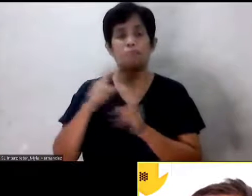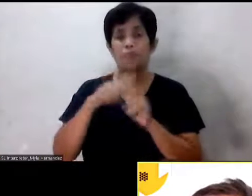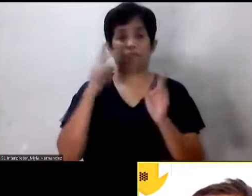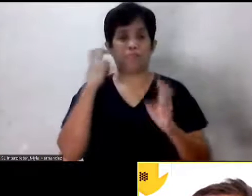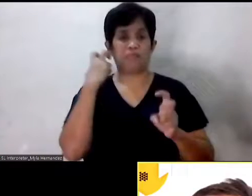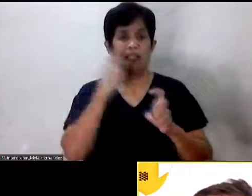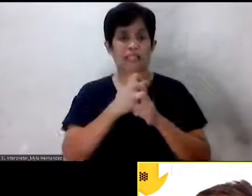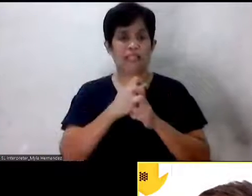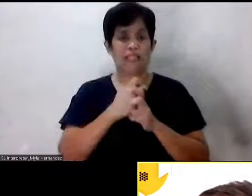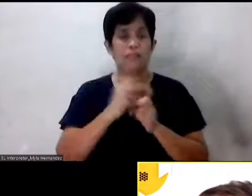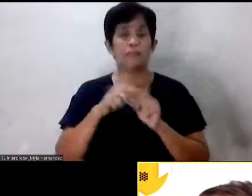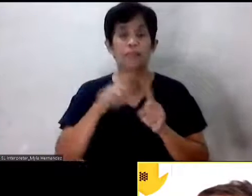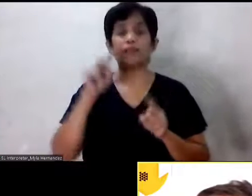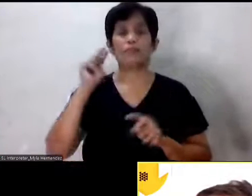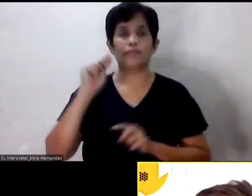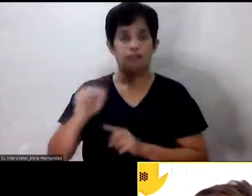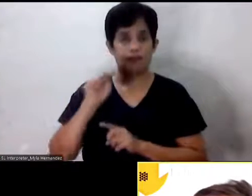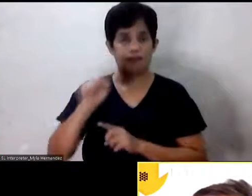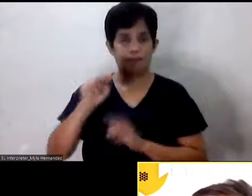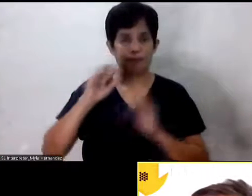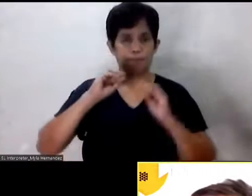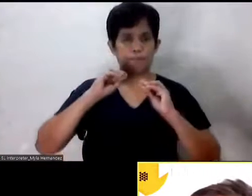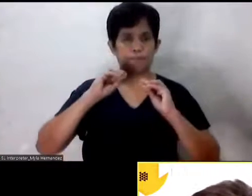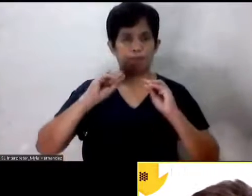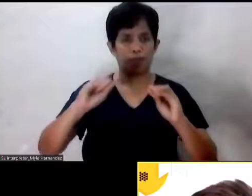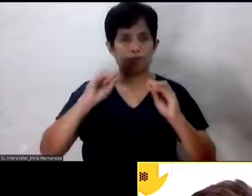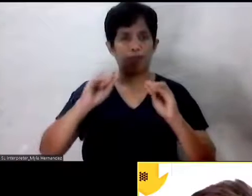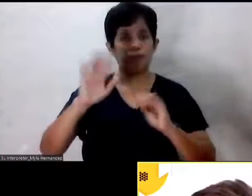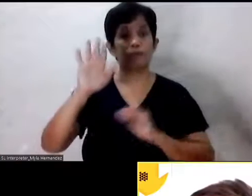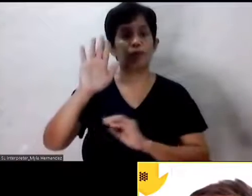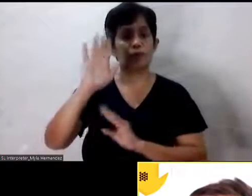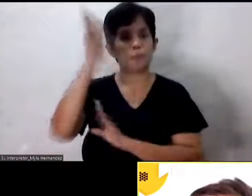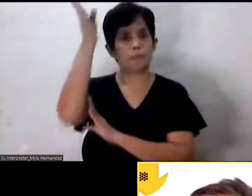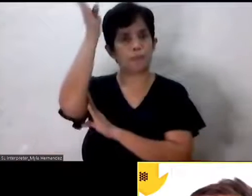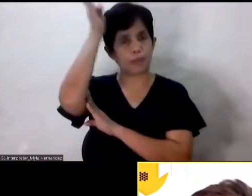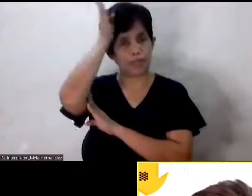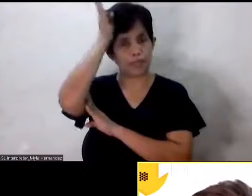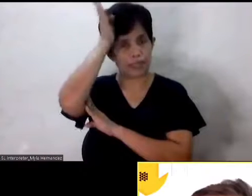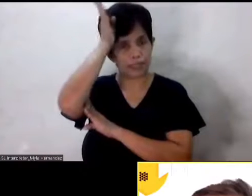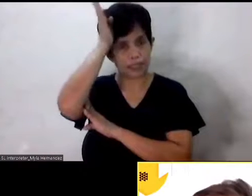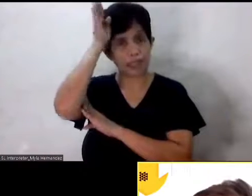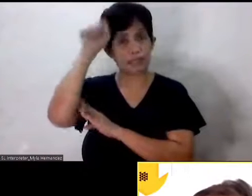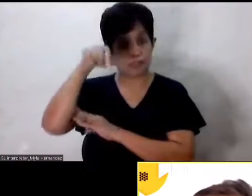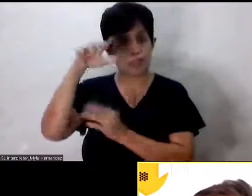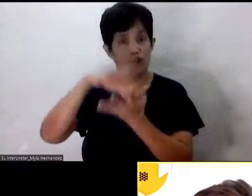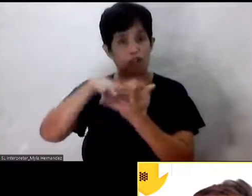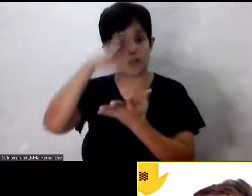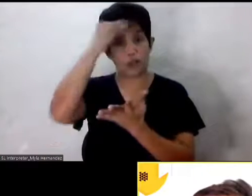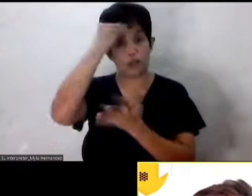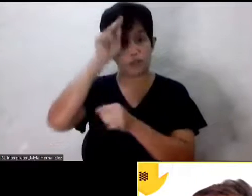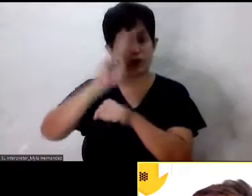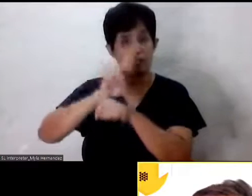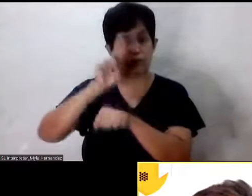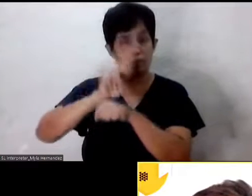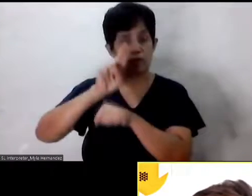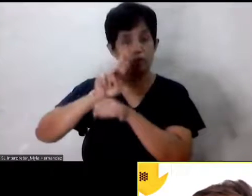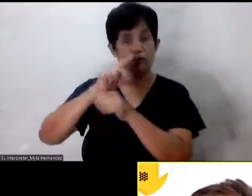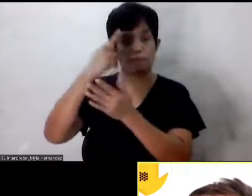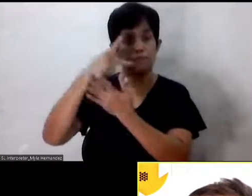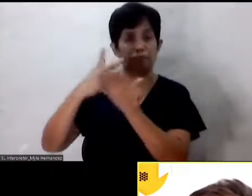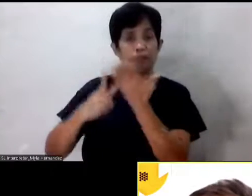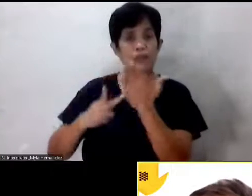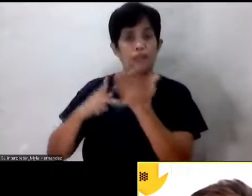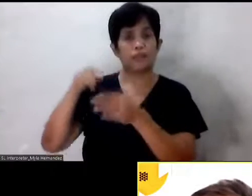okay, kailangan niyong turuan ang niyong brain to relearn, to use that part of the body again.